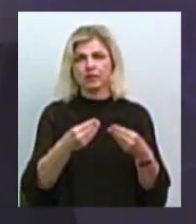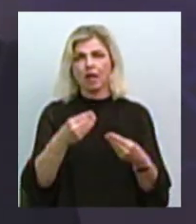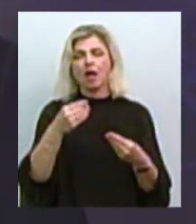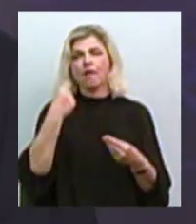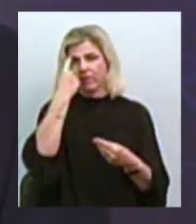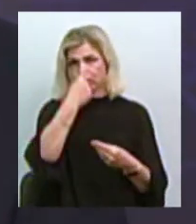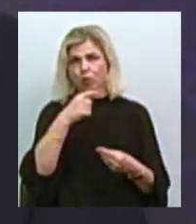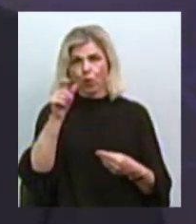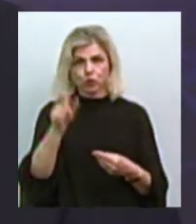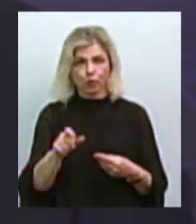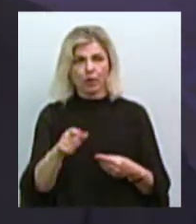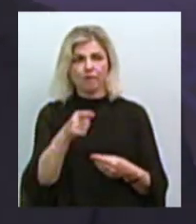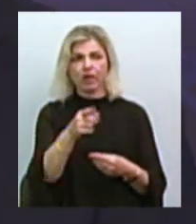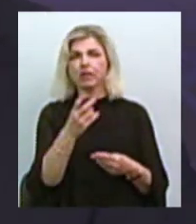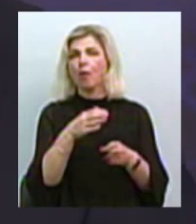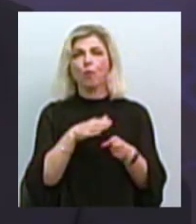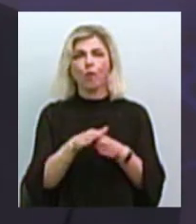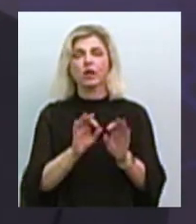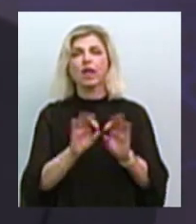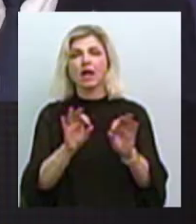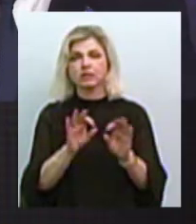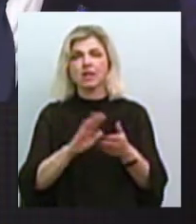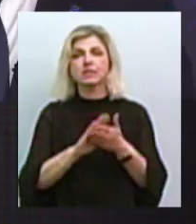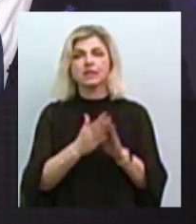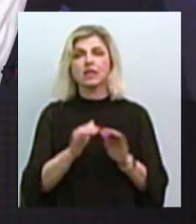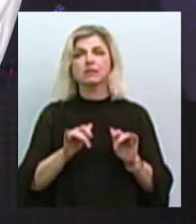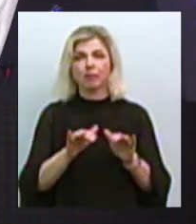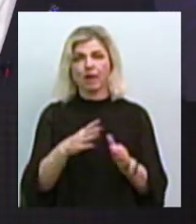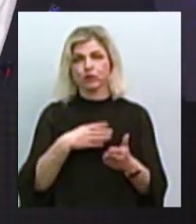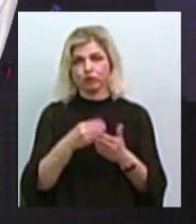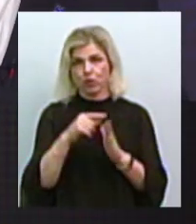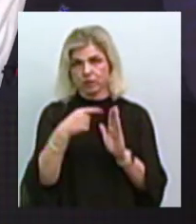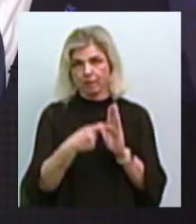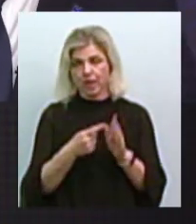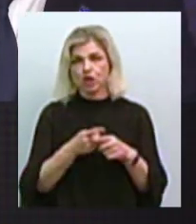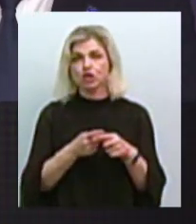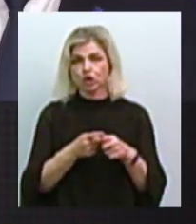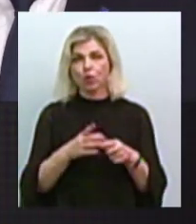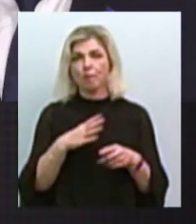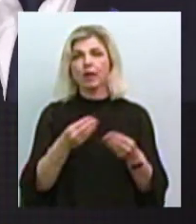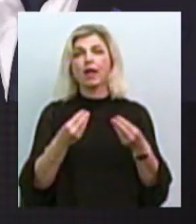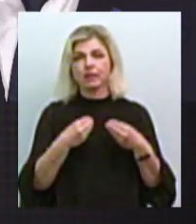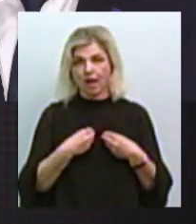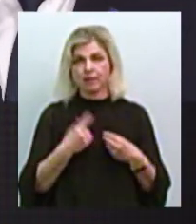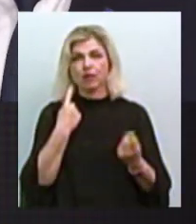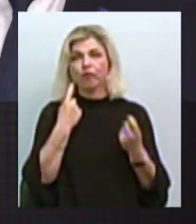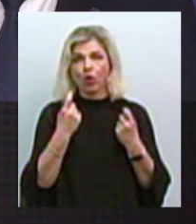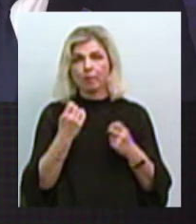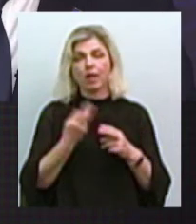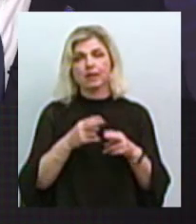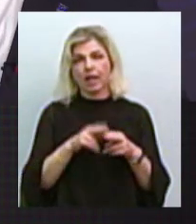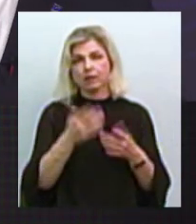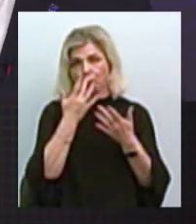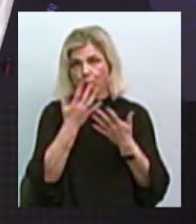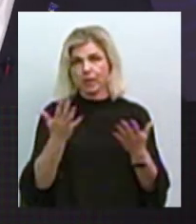розкрили стан справ у своєму запитанні. Частково нами була надана відповідна інформація на цей публічний запит,